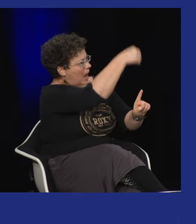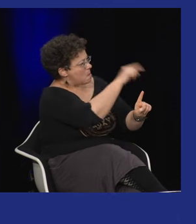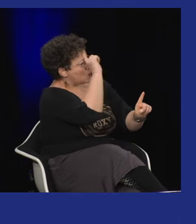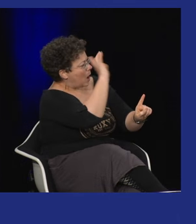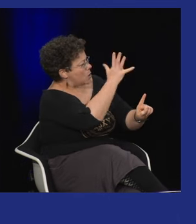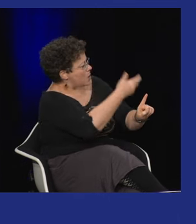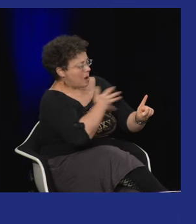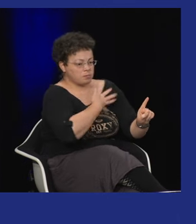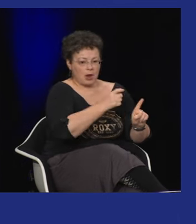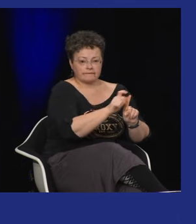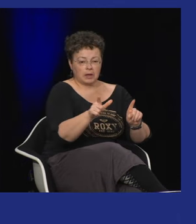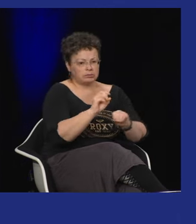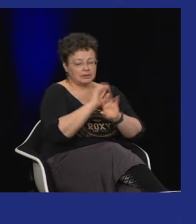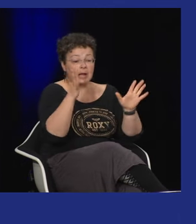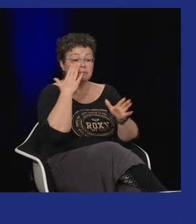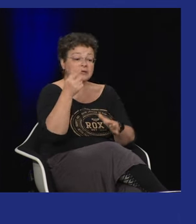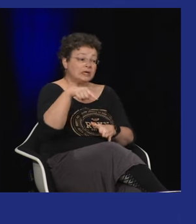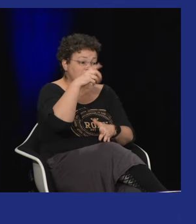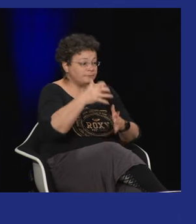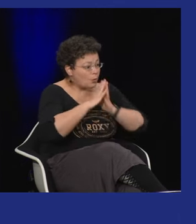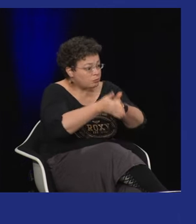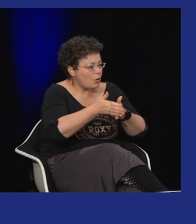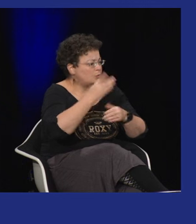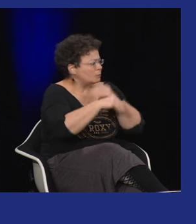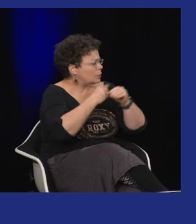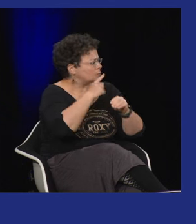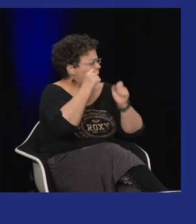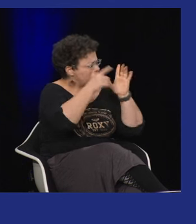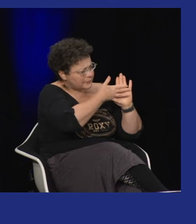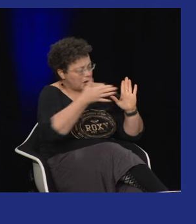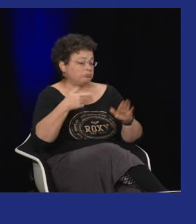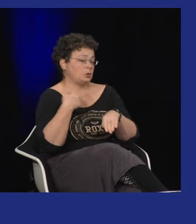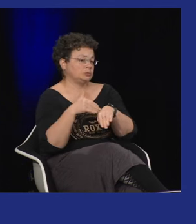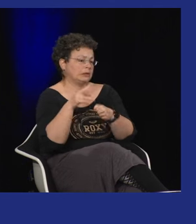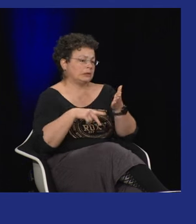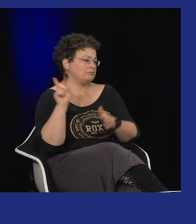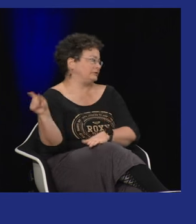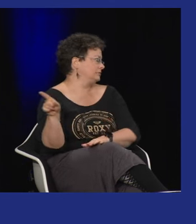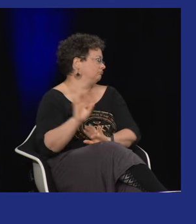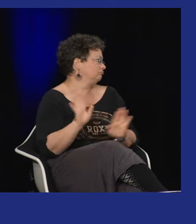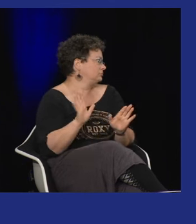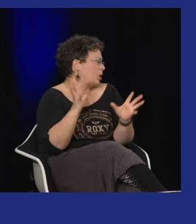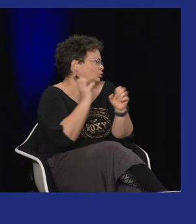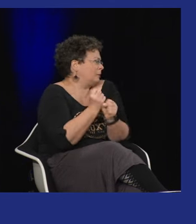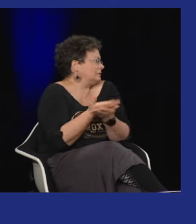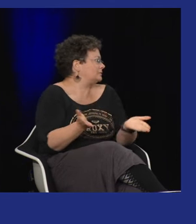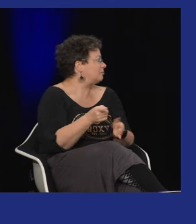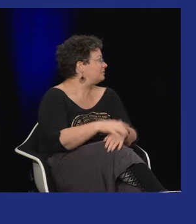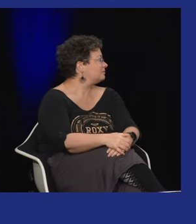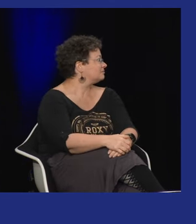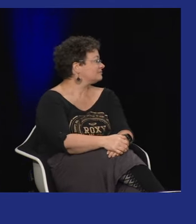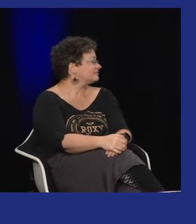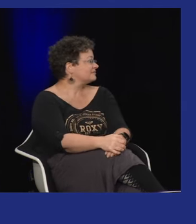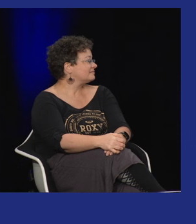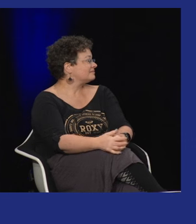du moment c'est-à-dire qu'est-ce qui s'est passé à ce moment-là qu'est-ce qui a fait écho qu'est-ce qui fait lien et donc vraiment je vous conseille la lecture de